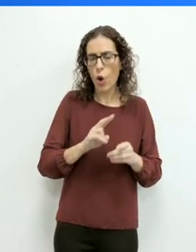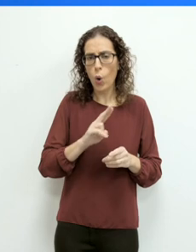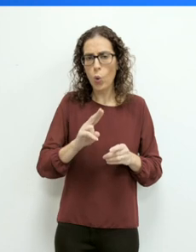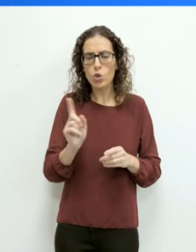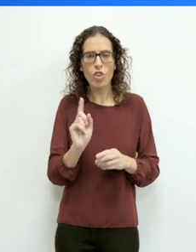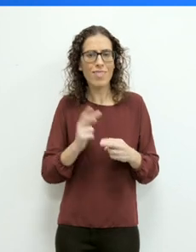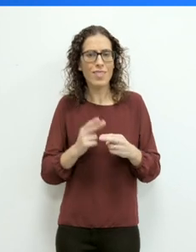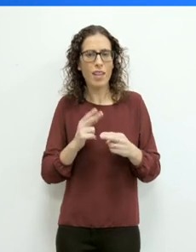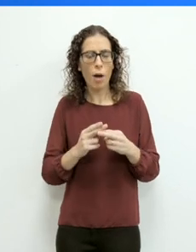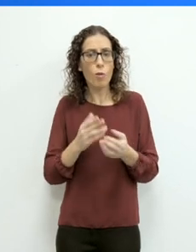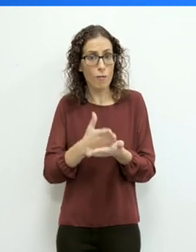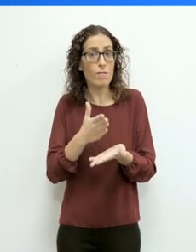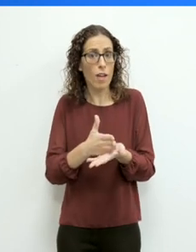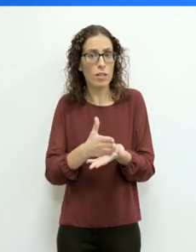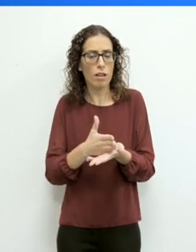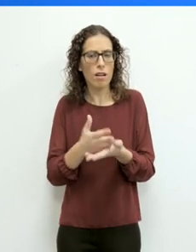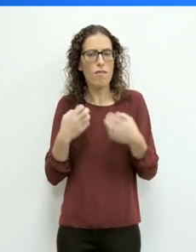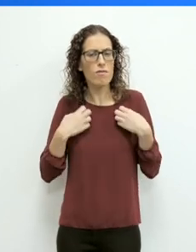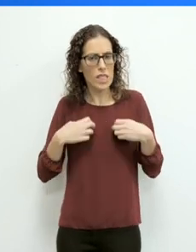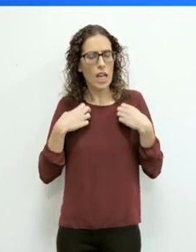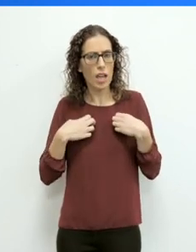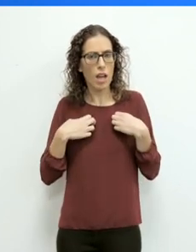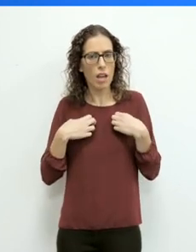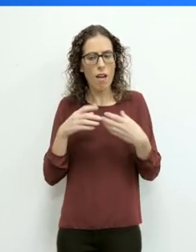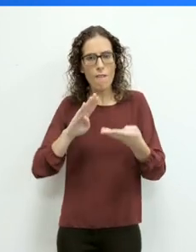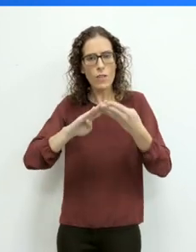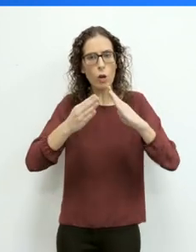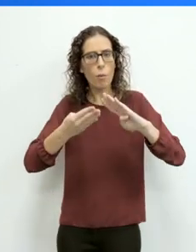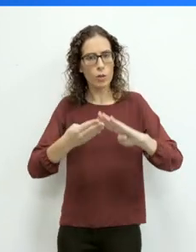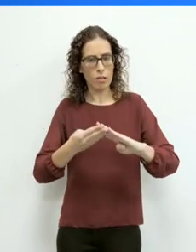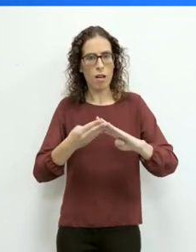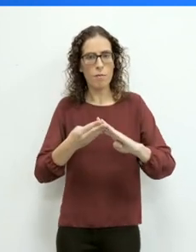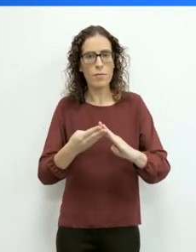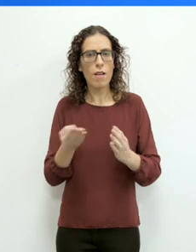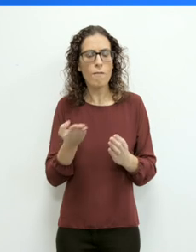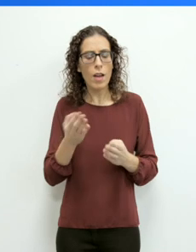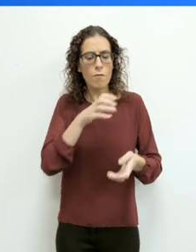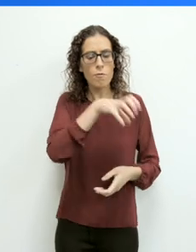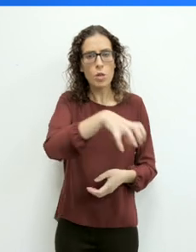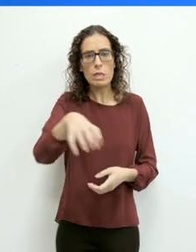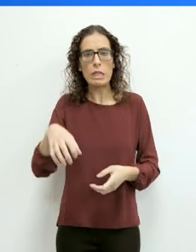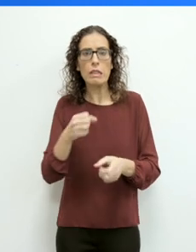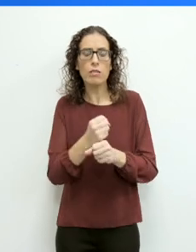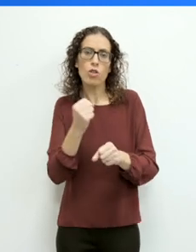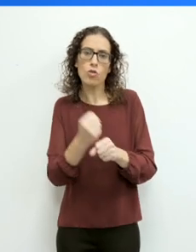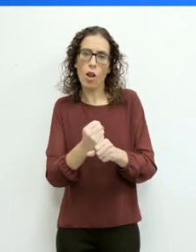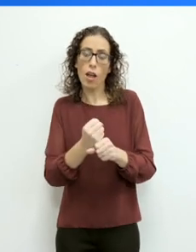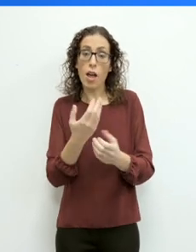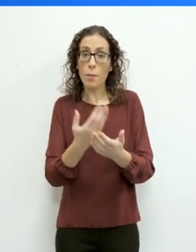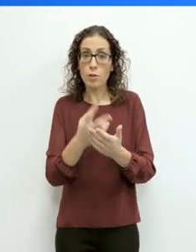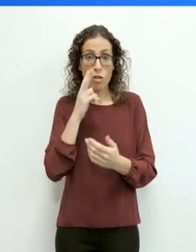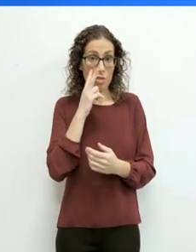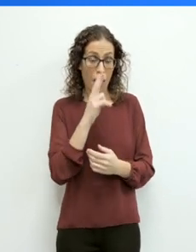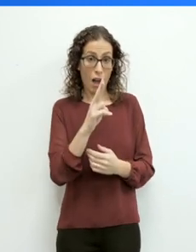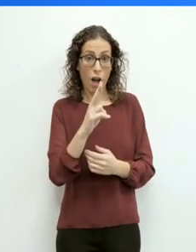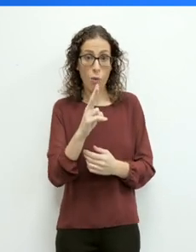fuq livell tanġibli, fliskejjal ta-għana, fil-komunitajiet ta-għana, fil-postijiet ta-xol, biħx naraw